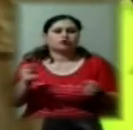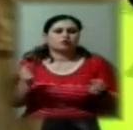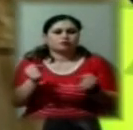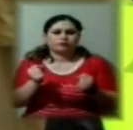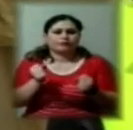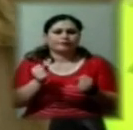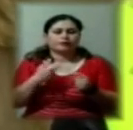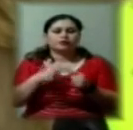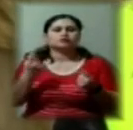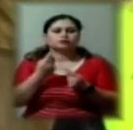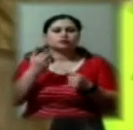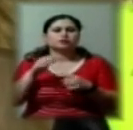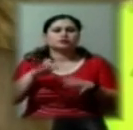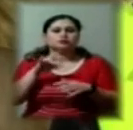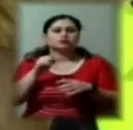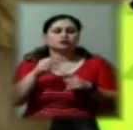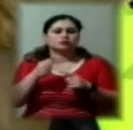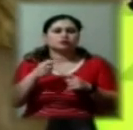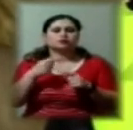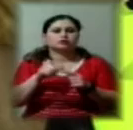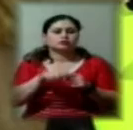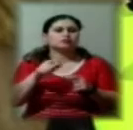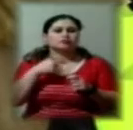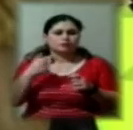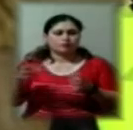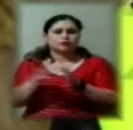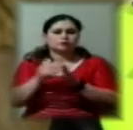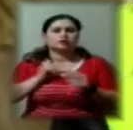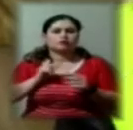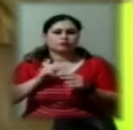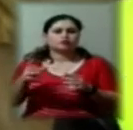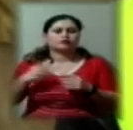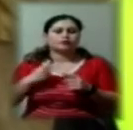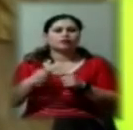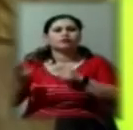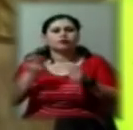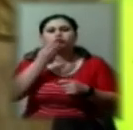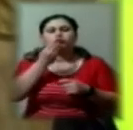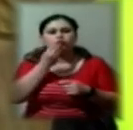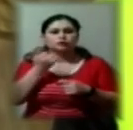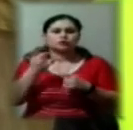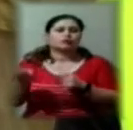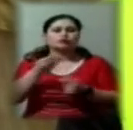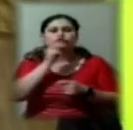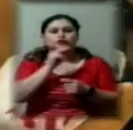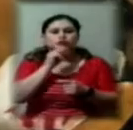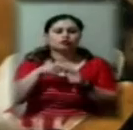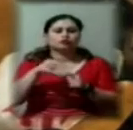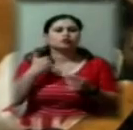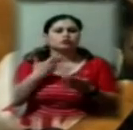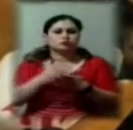Звичайно, міська рада, санстанція, вони з нами працюють разом. Провозять їжу, привозять чай. Тут в нас є чайник.